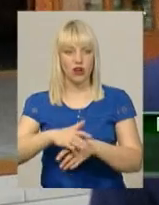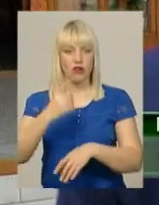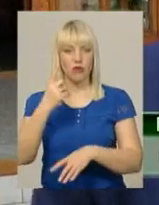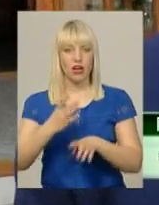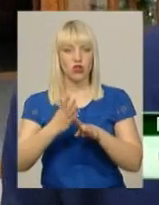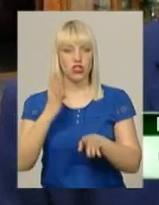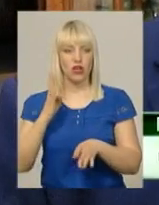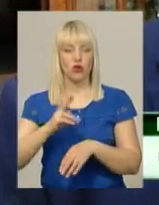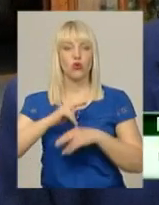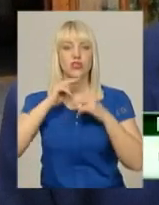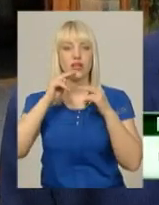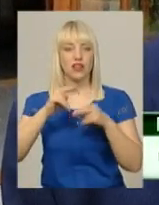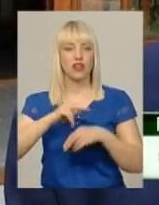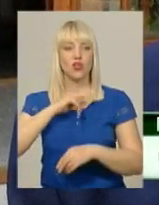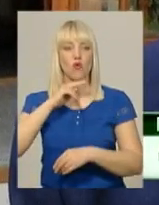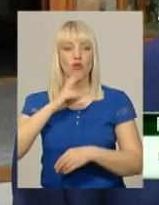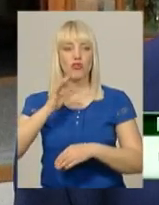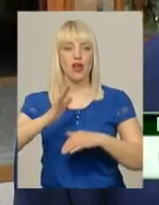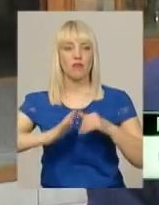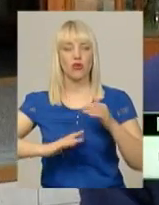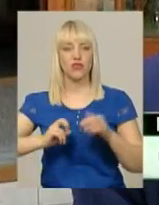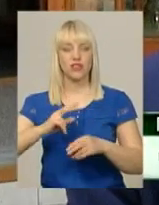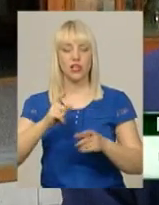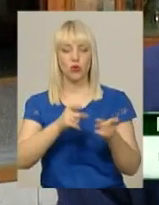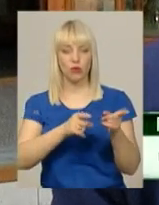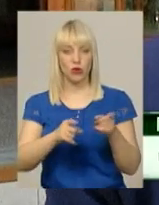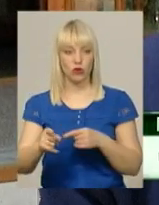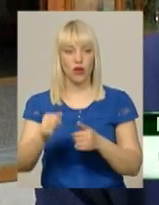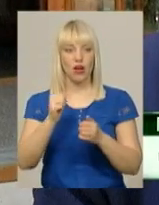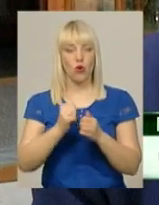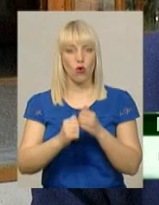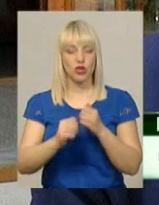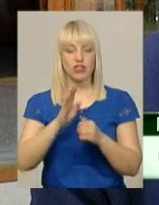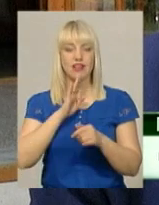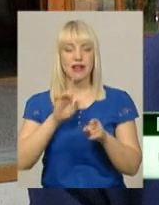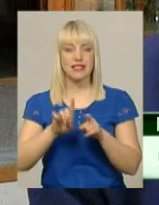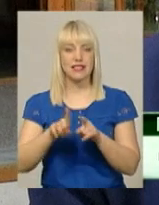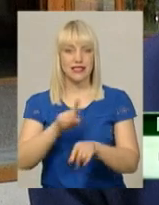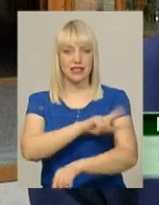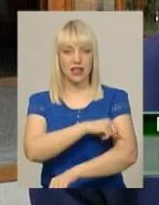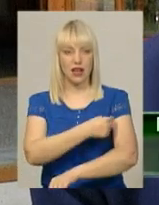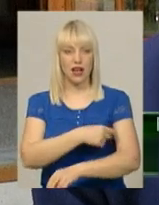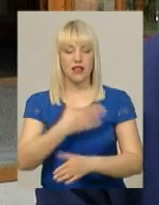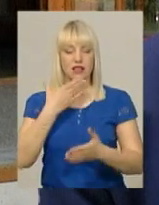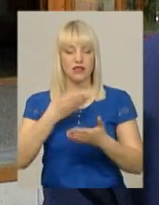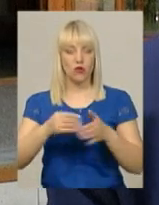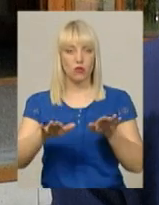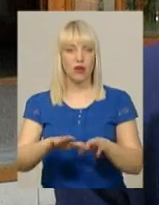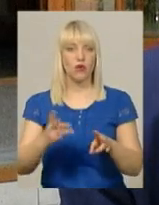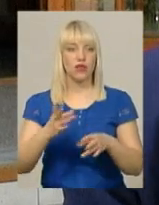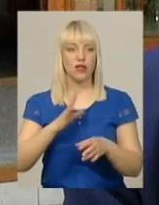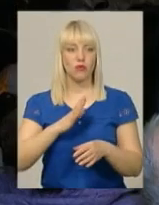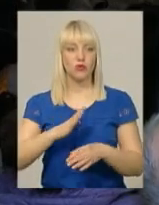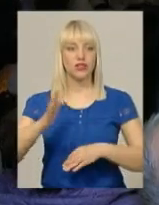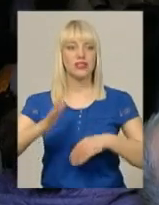увагу на професійну підготовку. Кожна сестра на своєму місці повинна бути спеціалістом. В